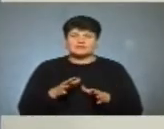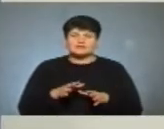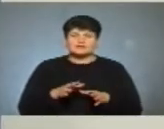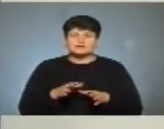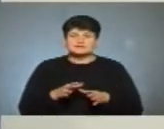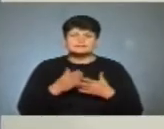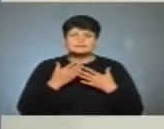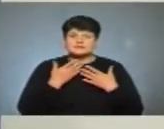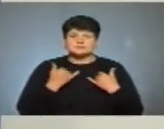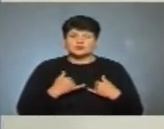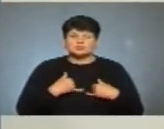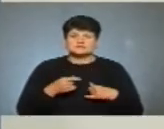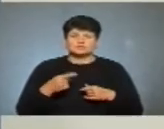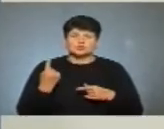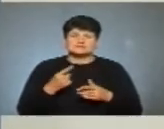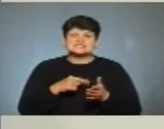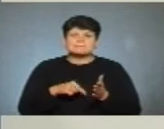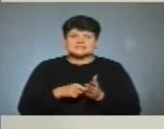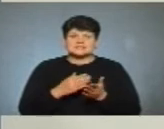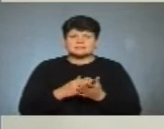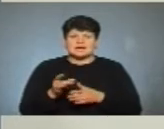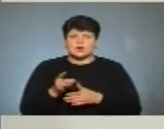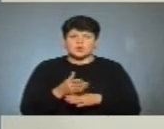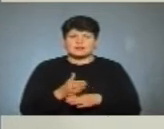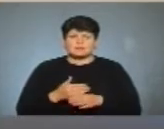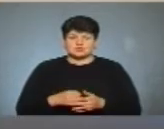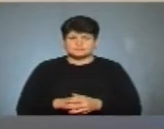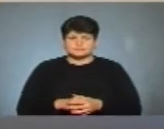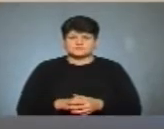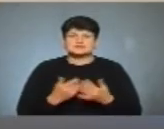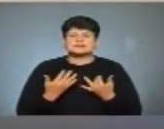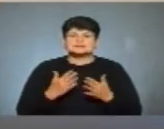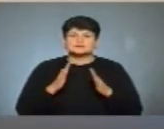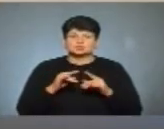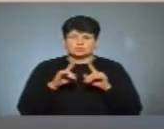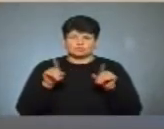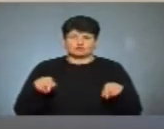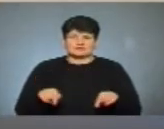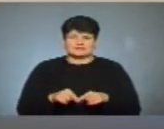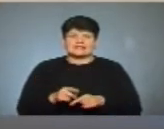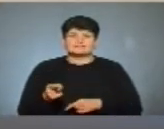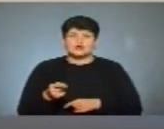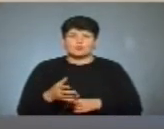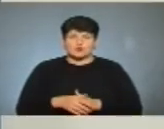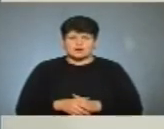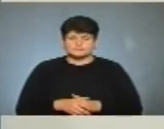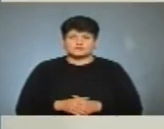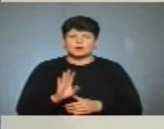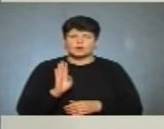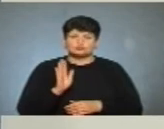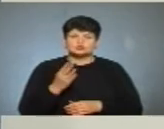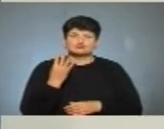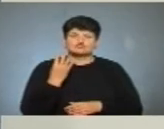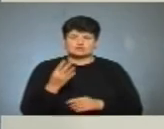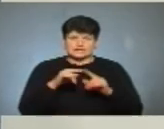немає в нас в Тернопільській області міст, які мають районний поділ. Скільки матимуть бюлетенів тернополяни? Тернополяни будуть мати чотири